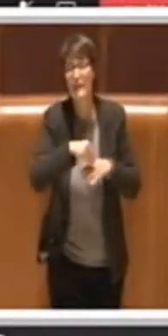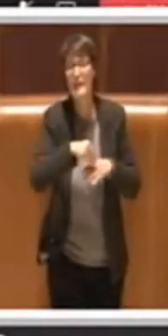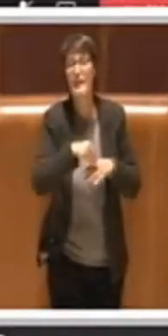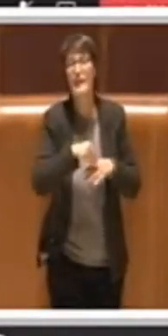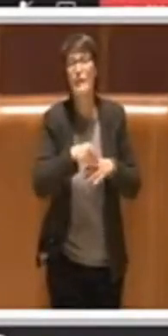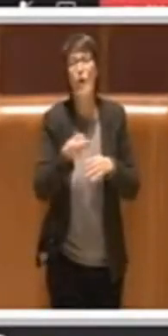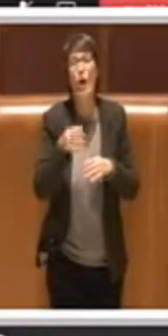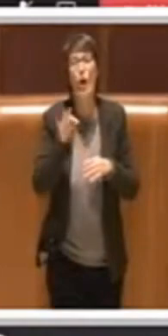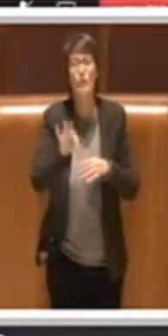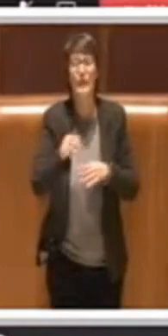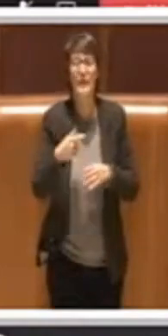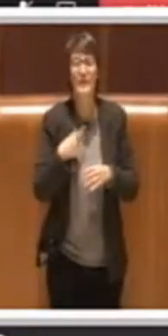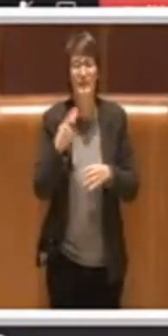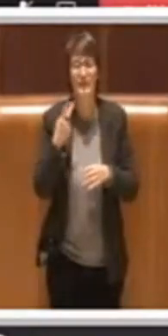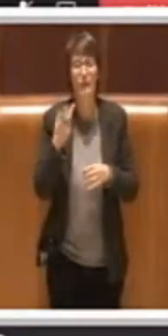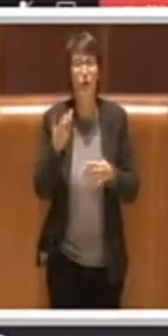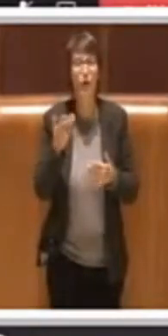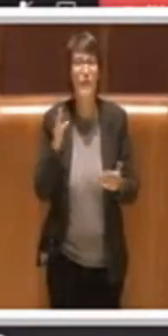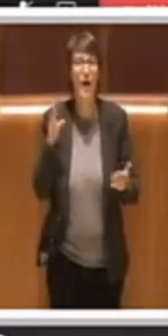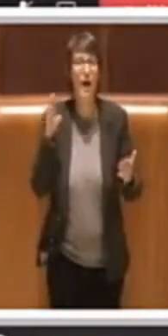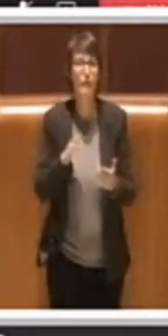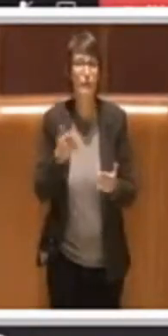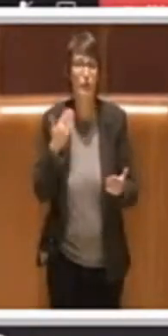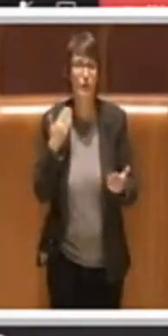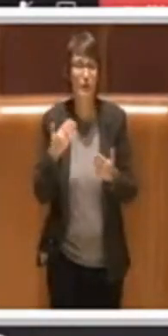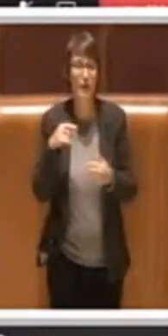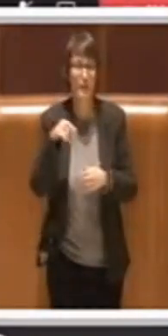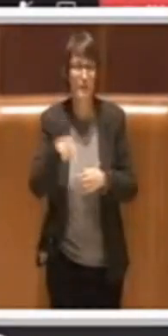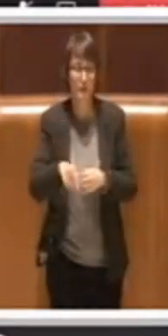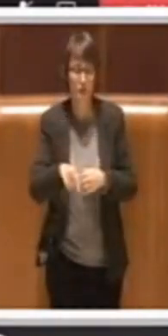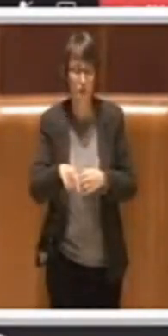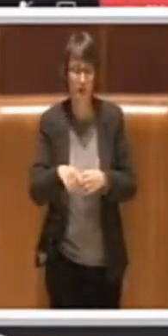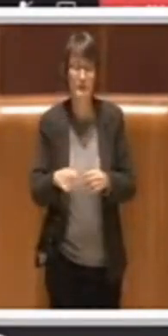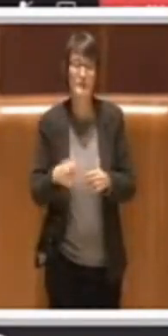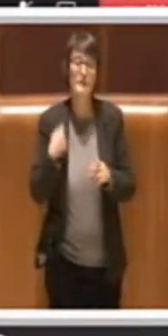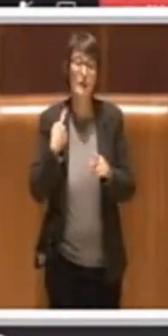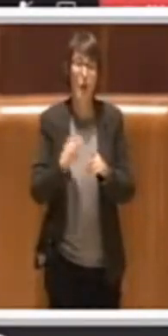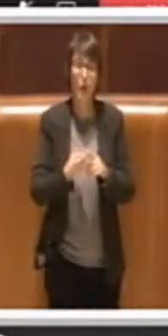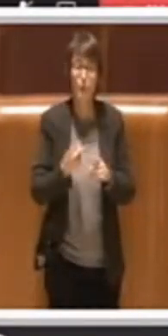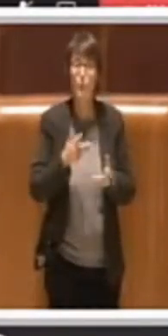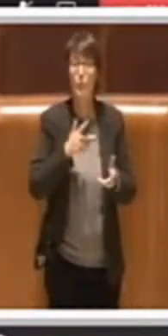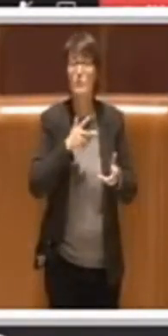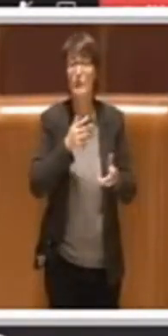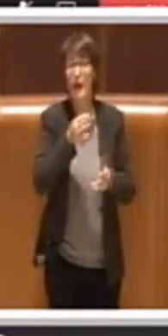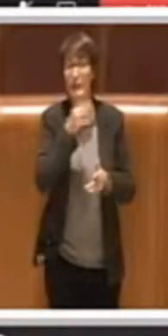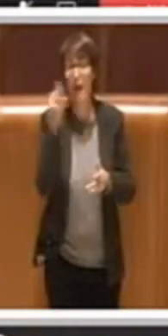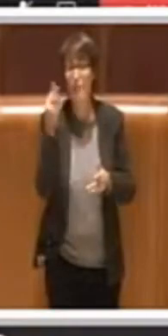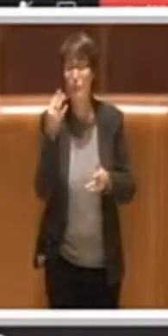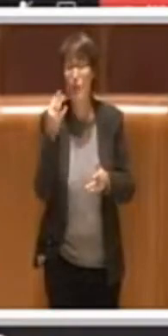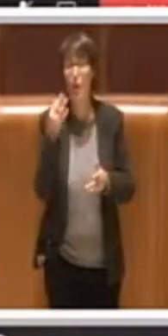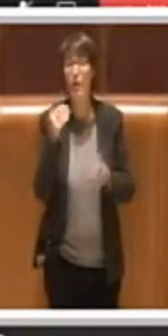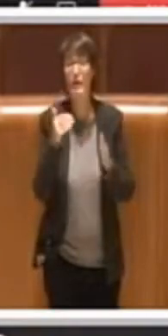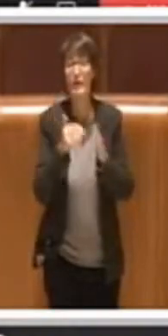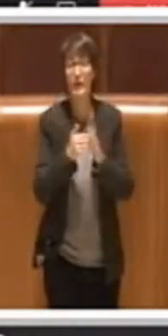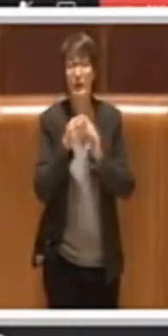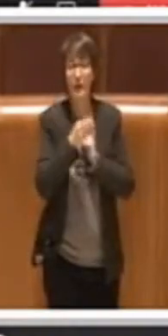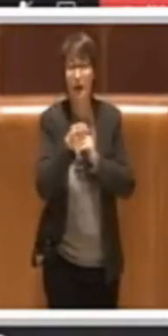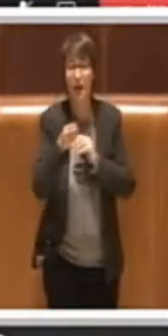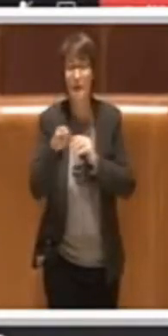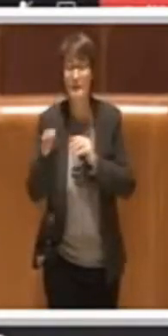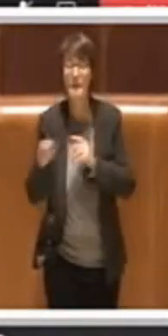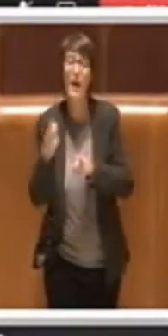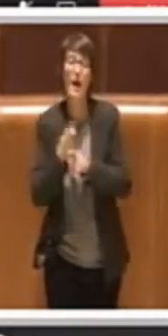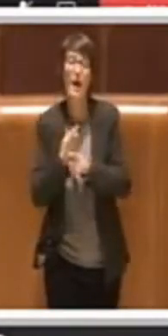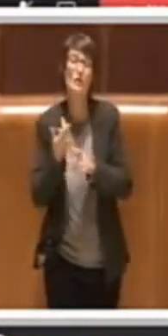aspetti sanitari come per esempio i tamponi a domicilio si attiva il protocollo sanitario a riguardo e quindi poi il coinvolgimento invece